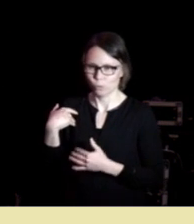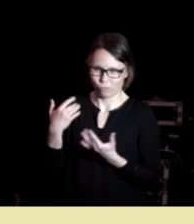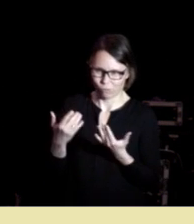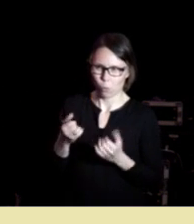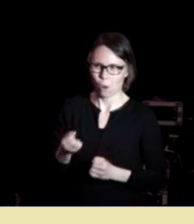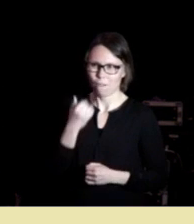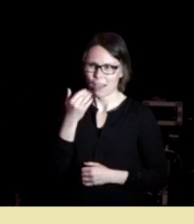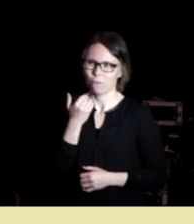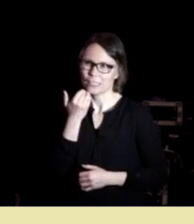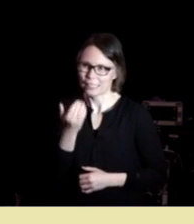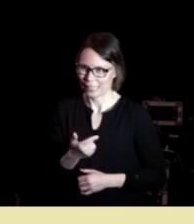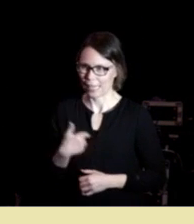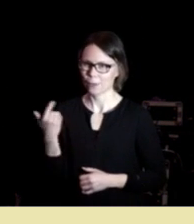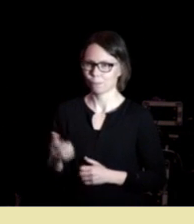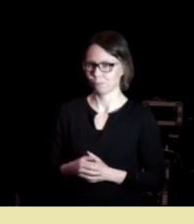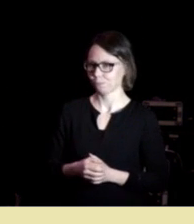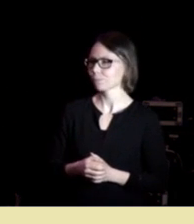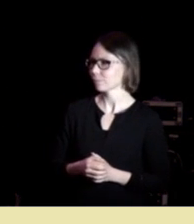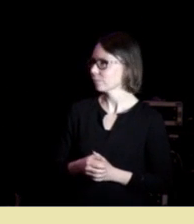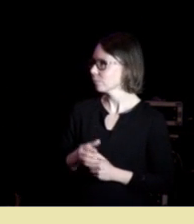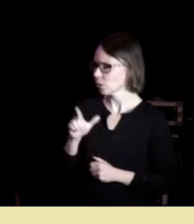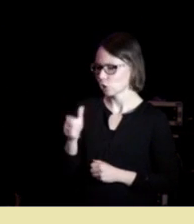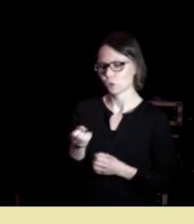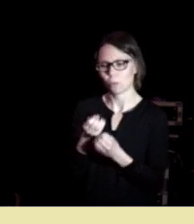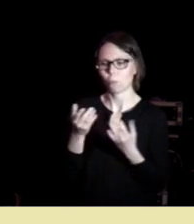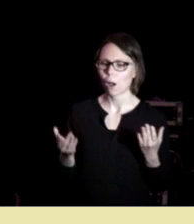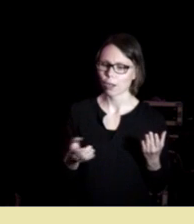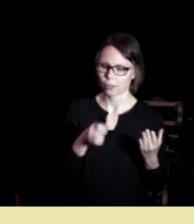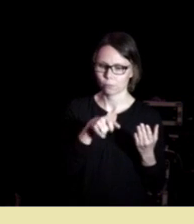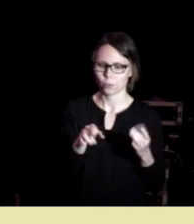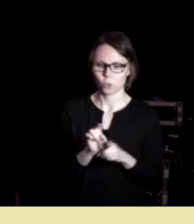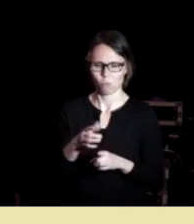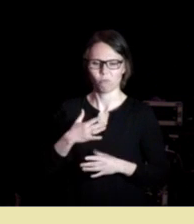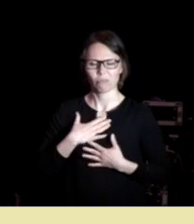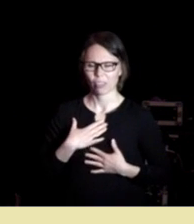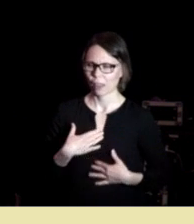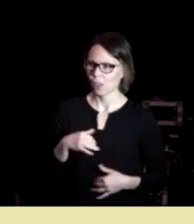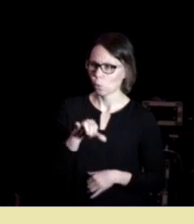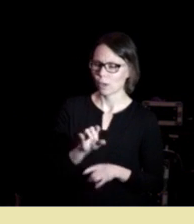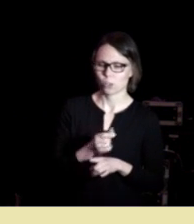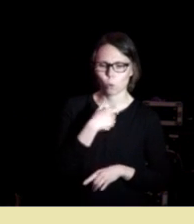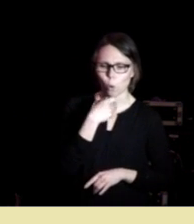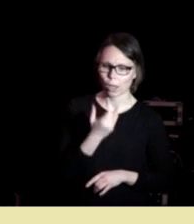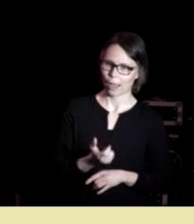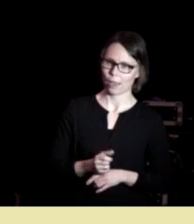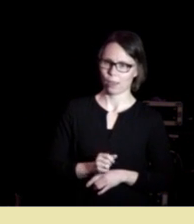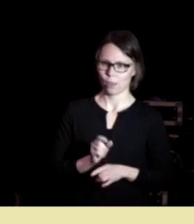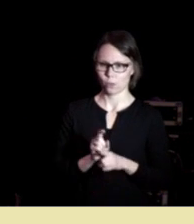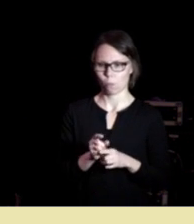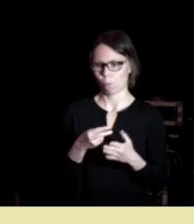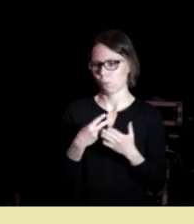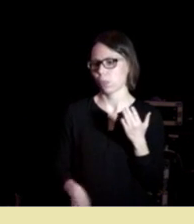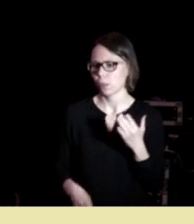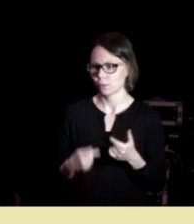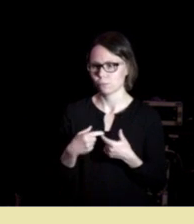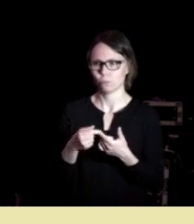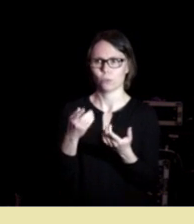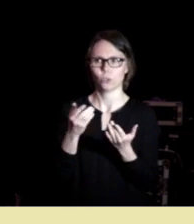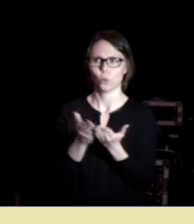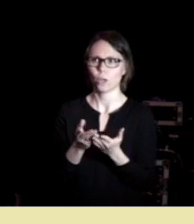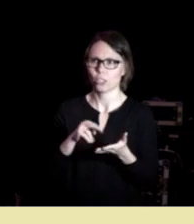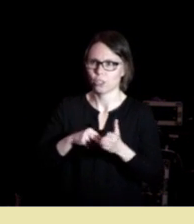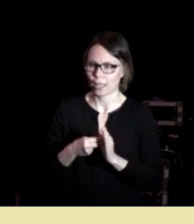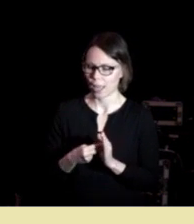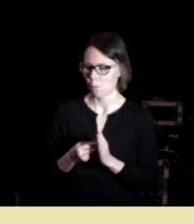være litt forsiktige. Fordi det er veldig mange som har det dårlig, som unge, som faller gjennom i skolesystemer og